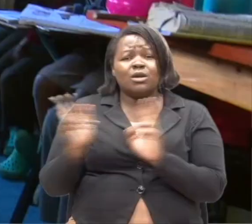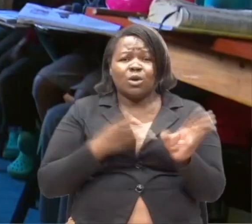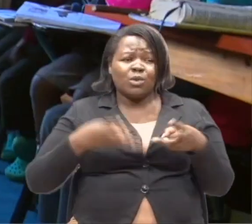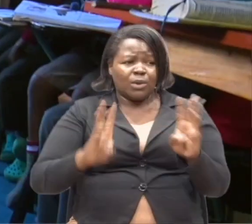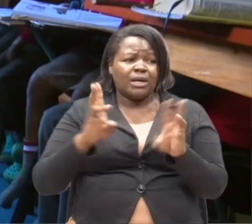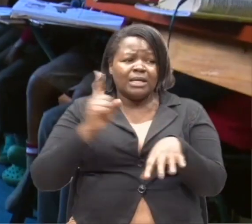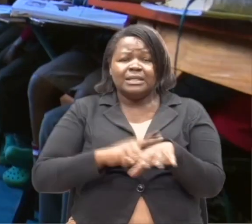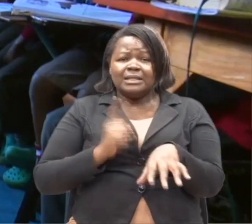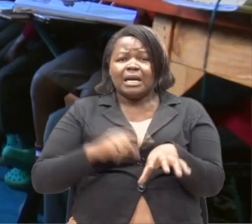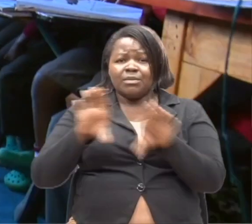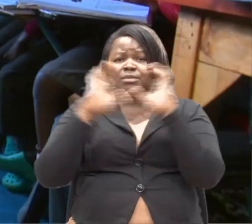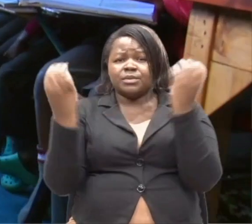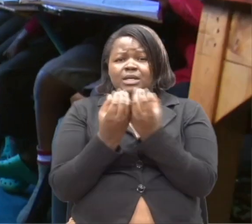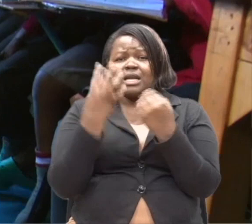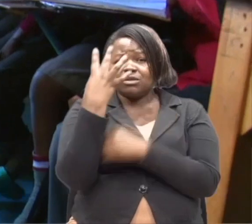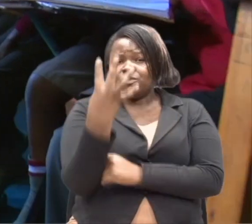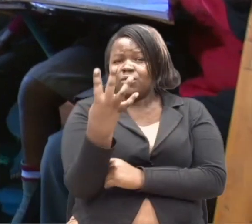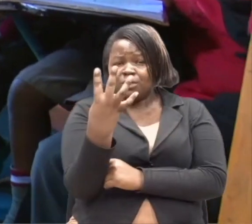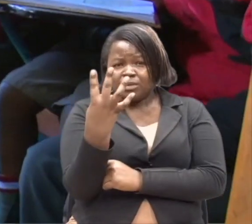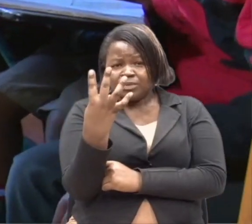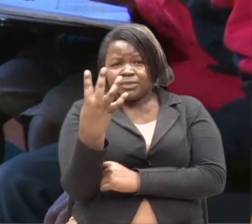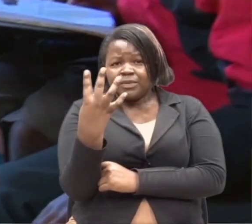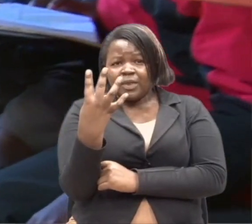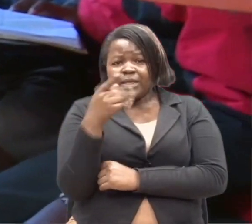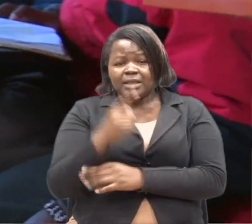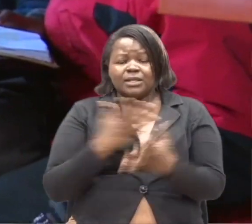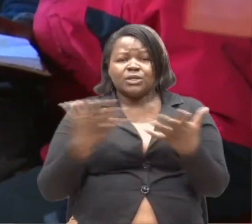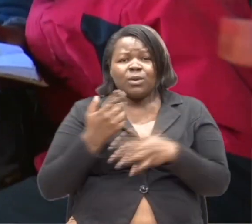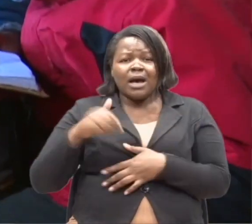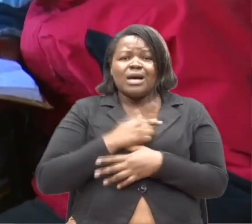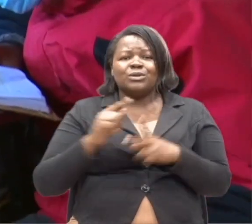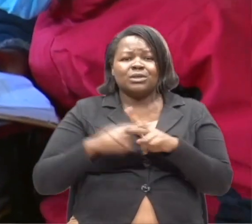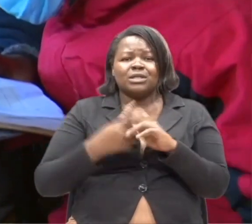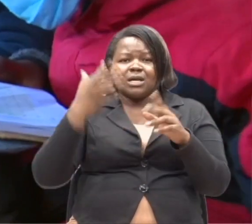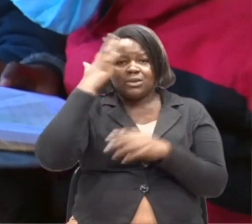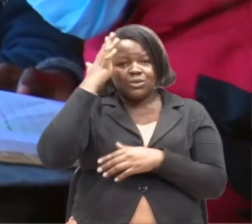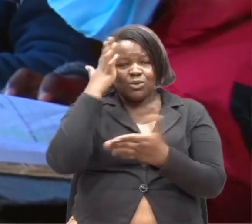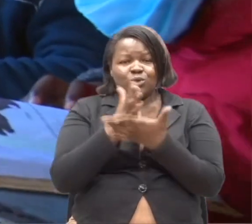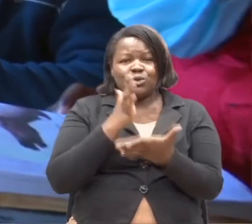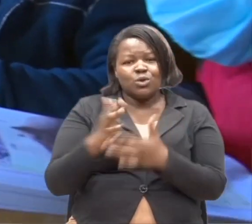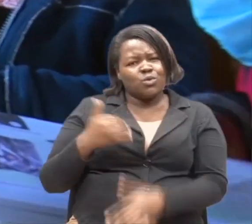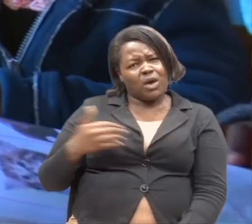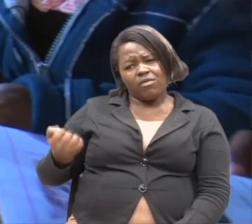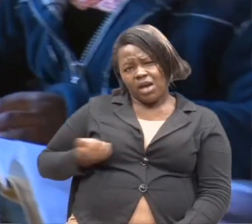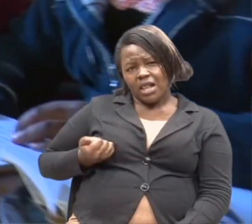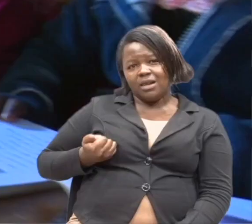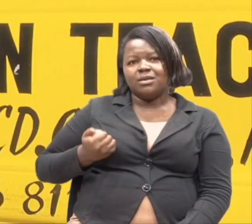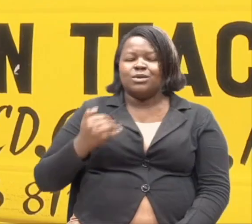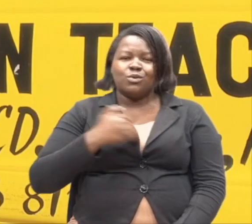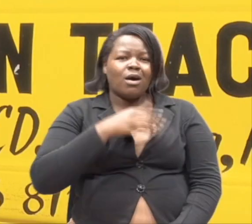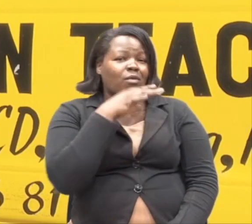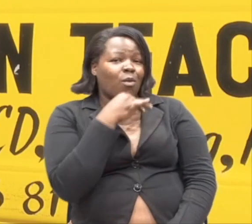kumuri wa. Darasa la ene. Hapo ndiyo tunazanga kujua sasa. Kuna musichana na kuna muvurana.